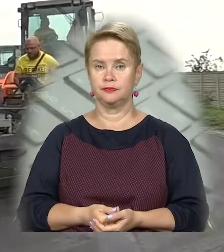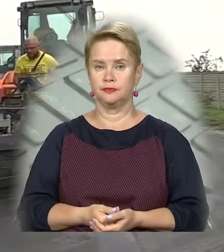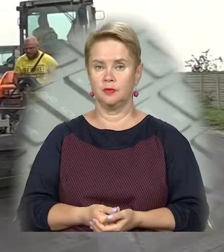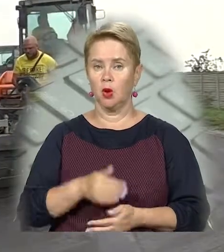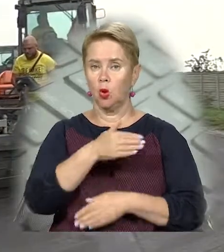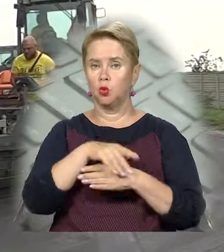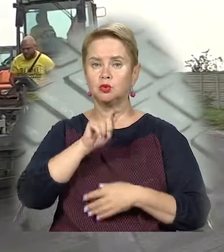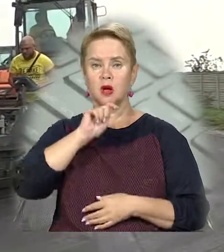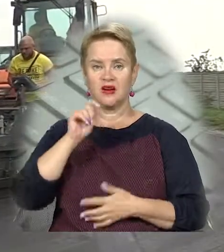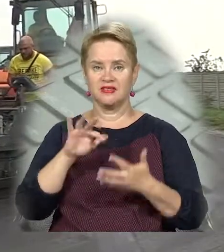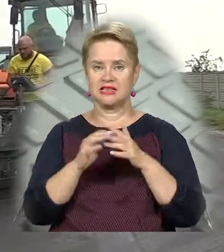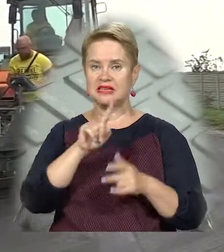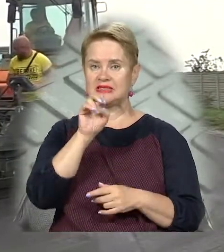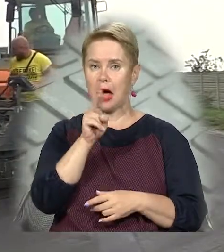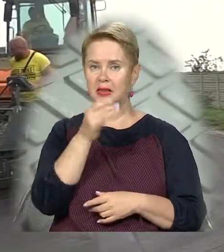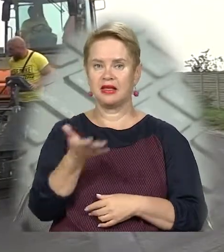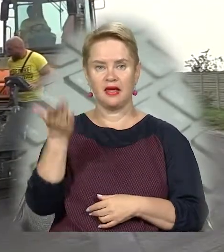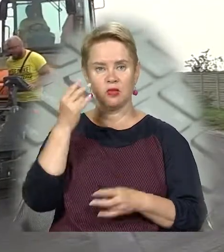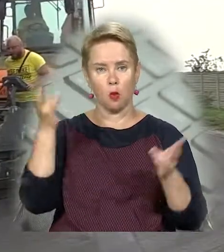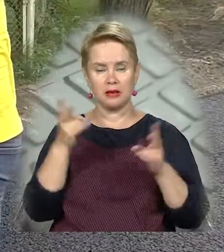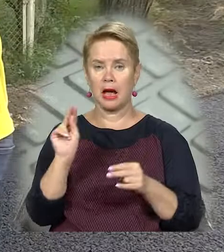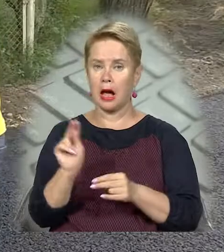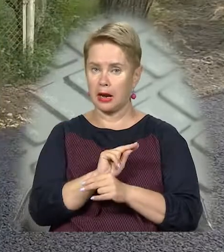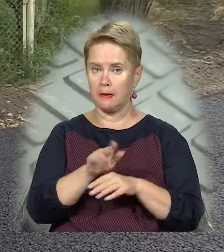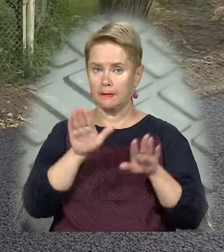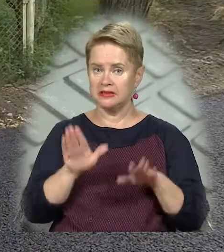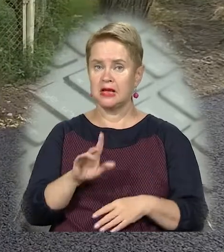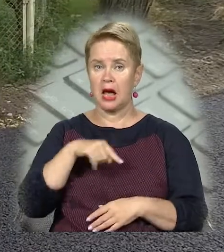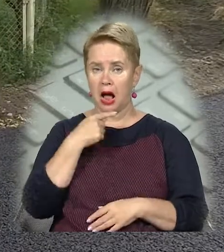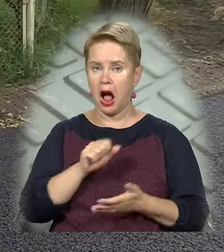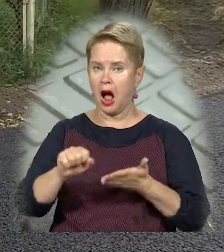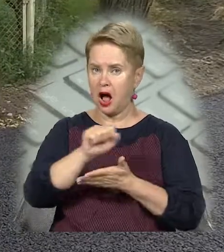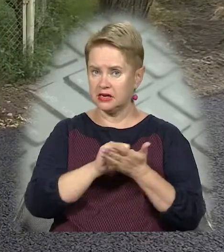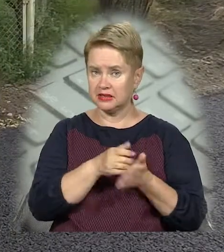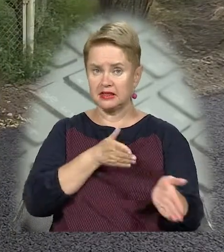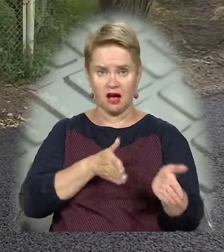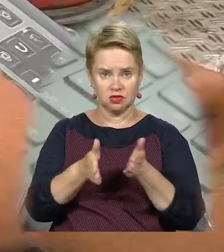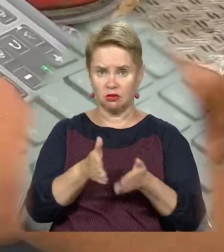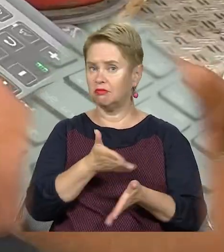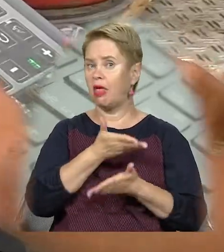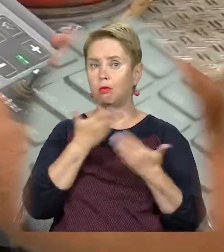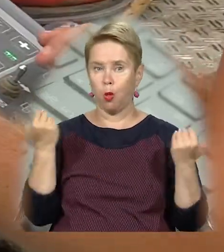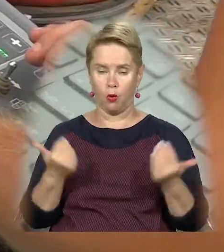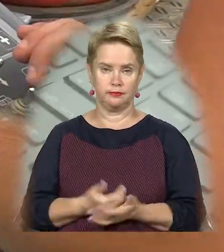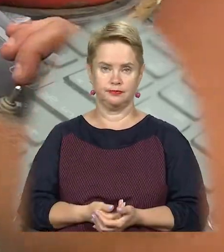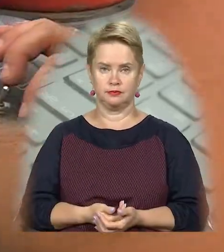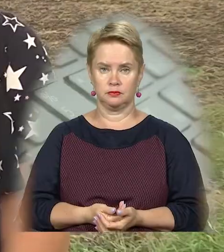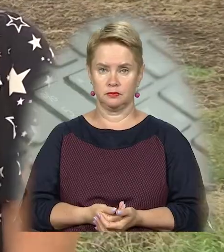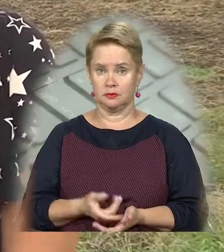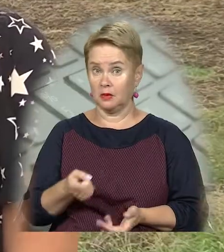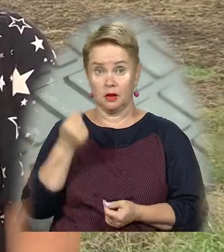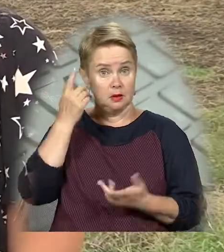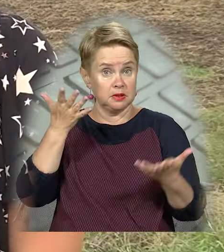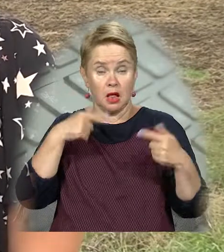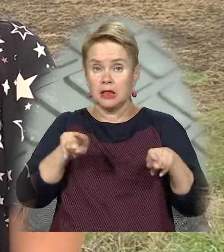Вулиця Українська в селі Знаменівка давно потребувала ремонту. Місцеві кажуть, асфальту на автошляху майже не було. Все не